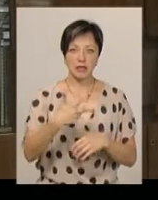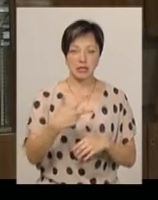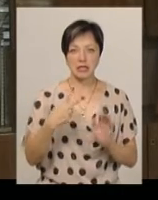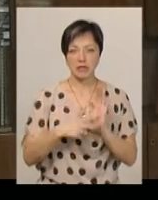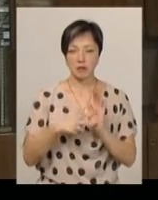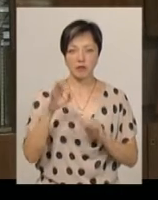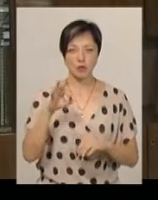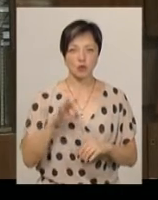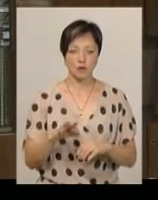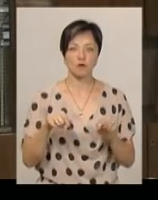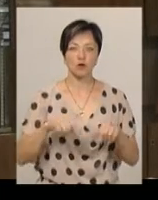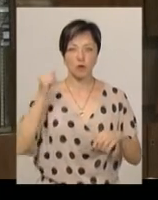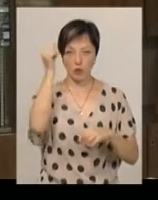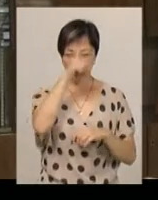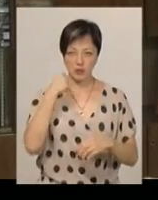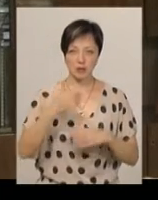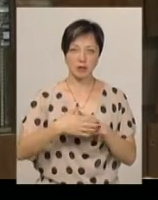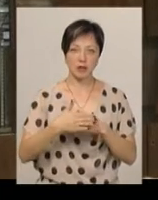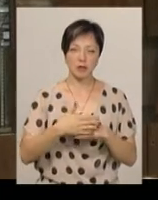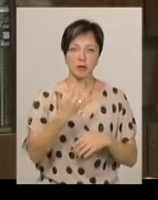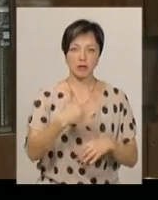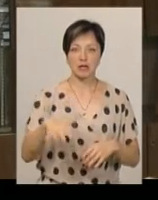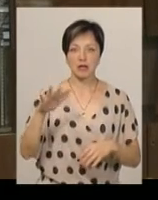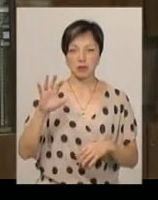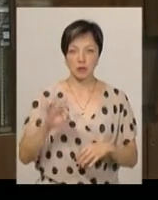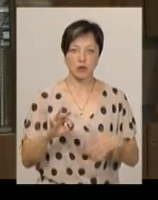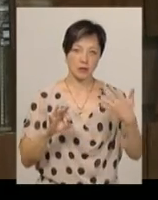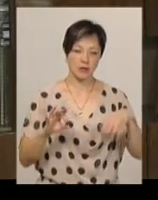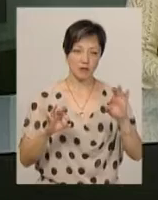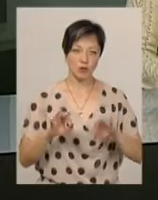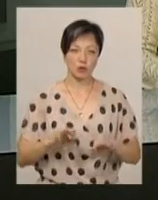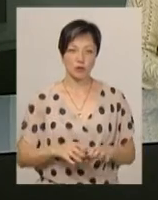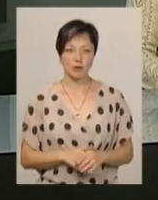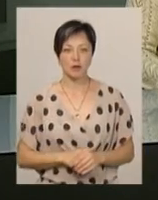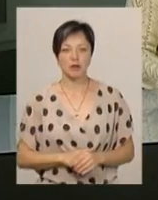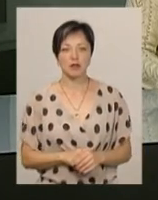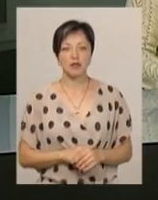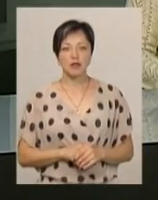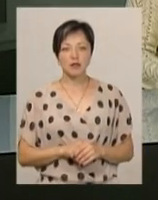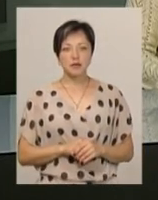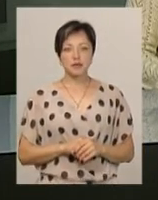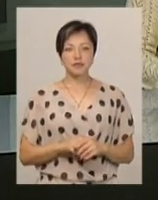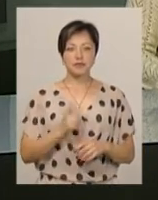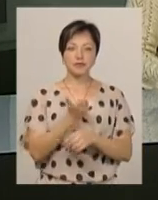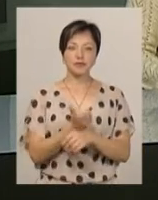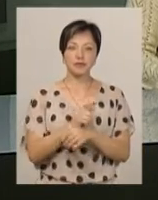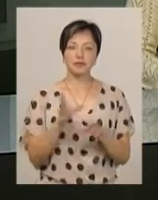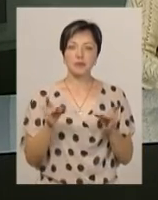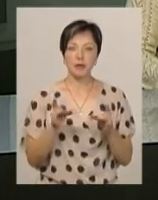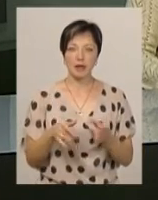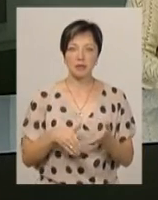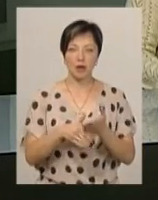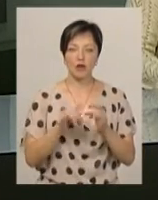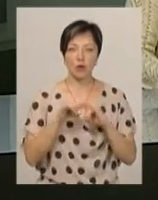-70%, то в цьому році це відношення 50 на 50%. Надмірна вологість сприяє